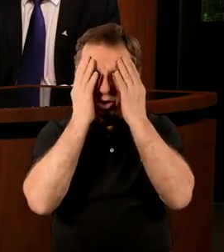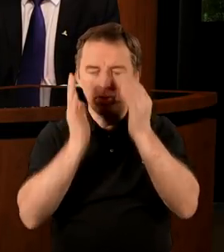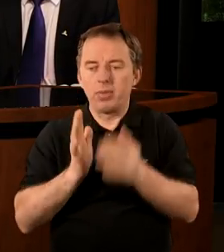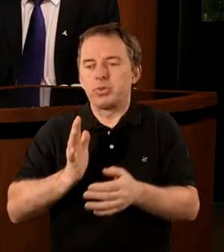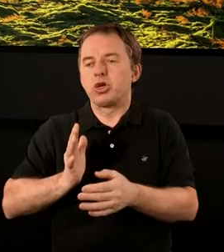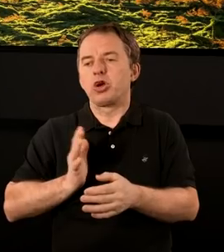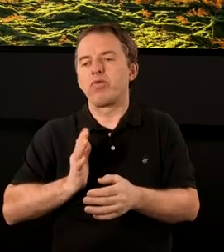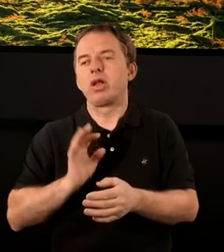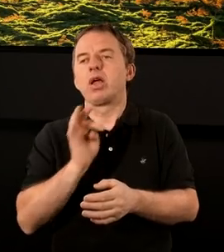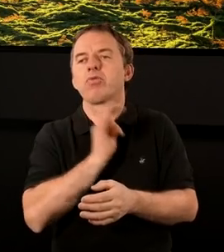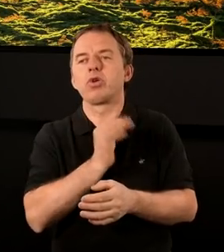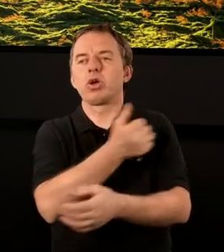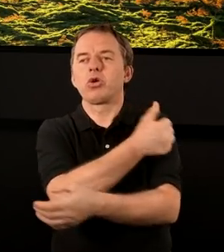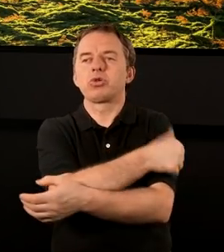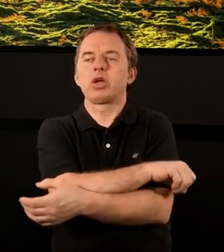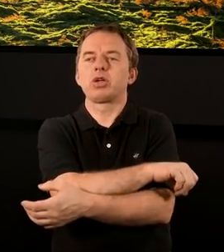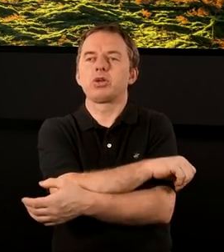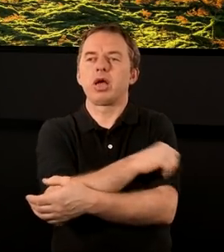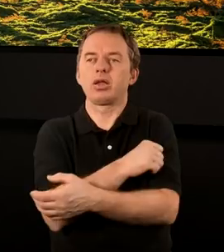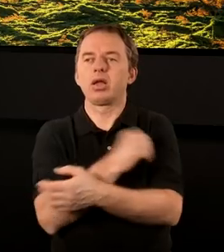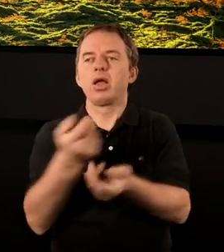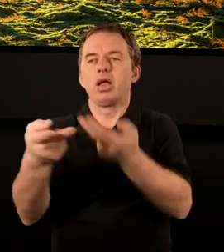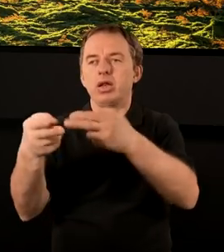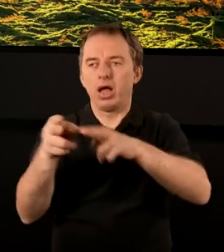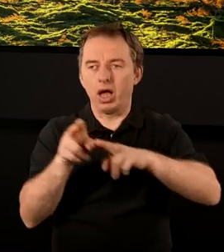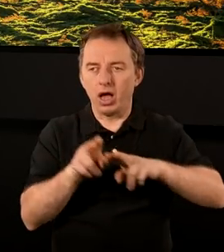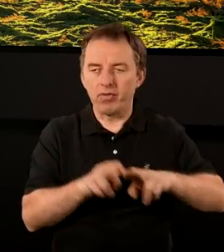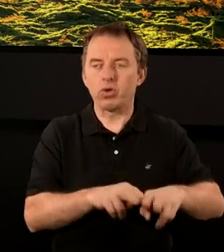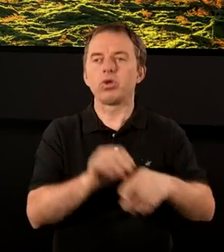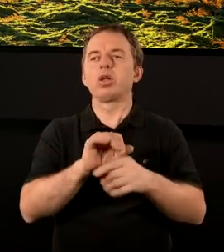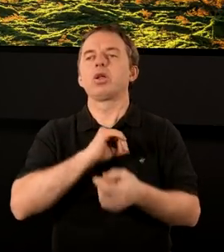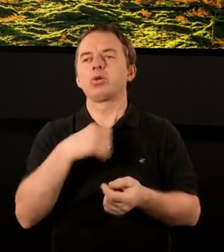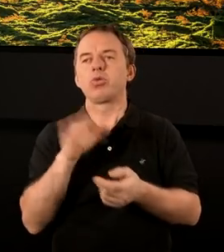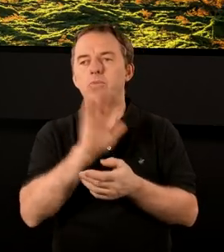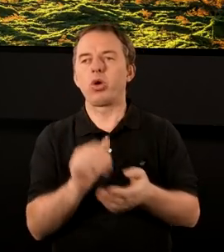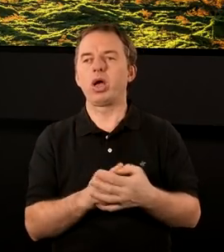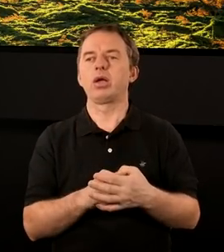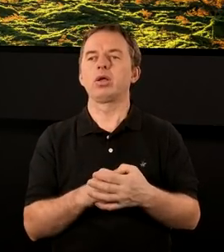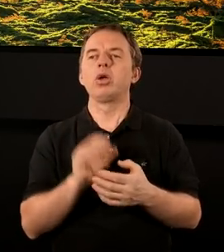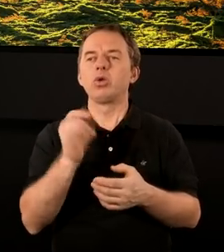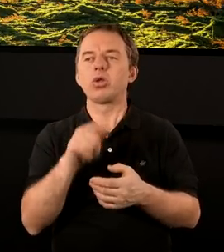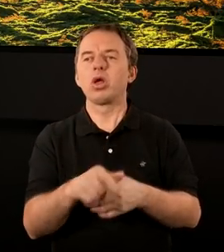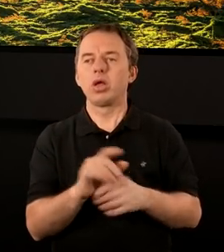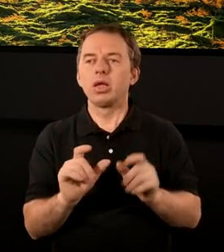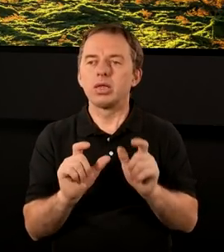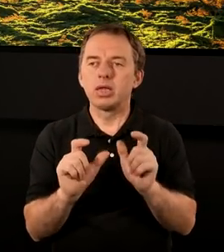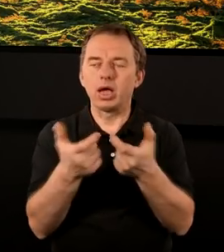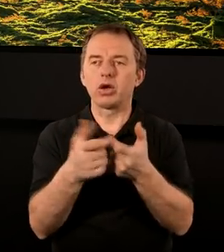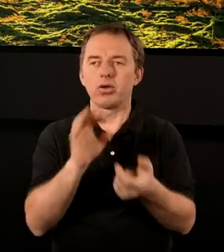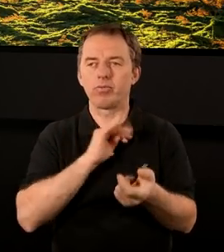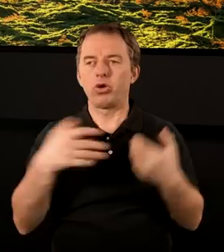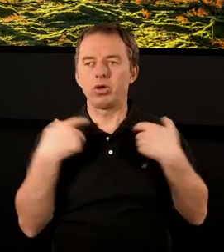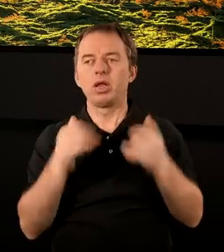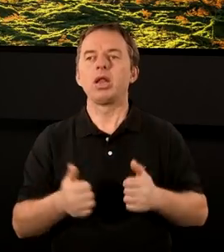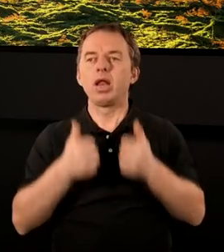Świadome przeżywanie swojego chrześcijaństwa. Nawrócenie jako coś, co się po prostu zdarza w